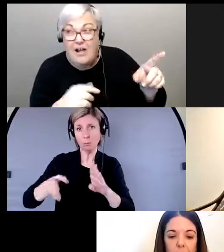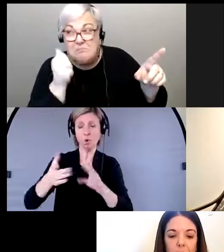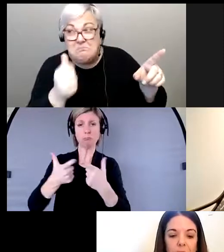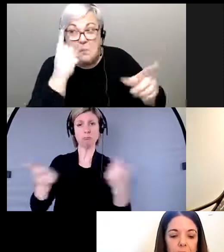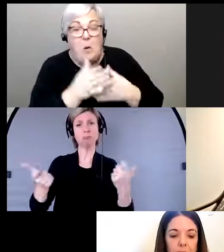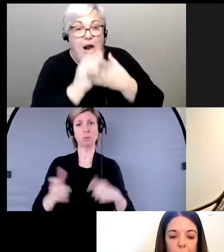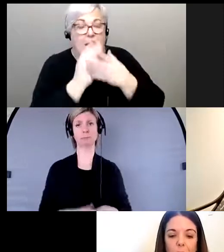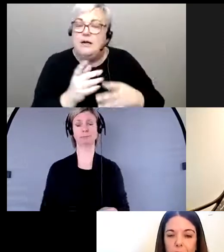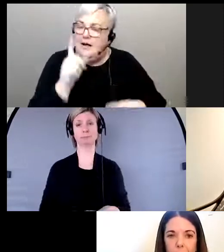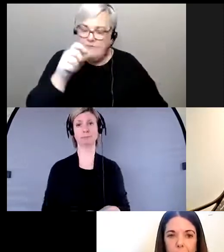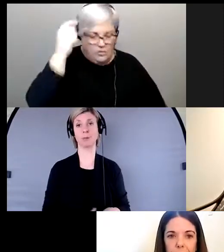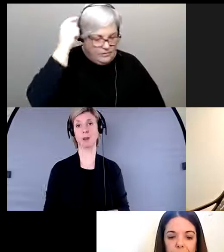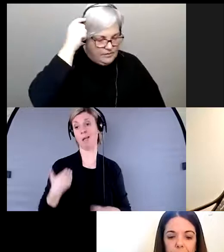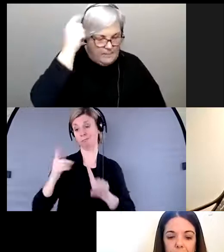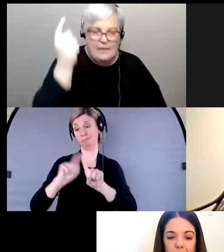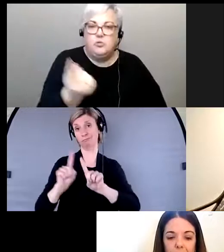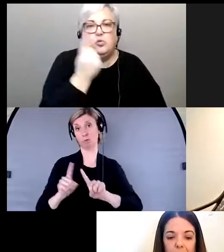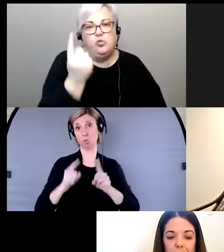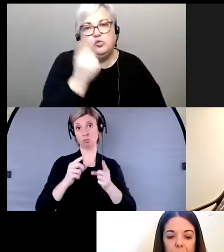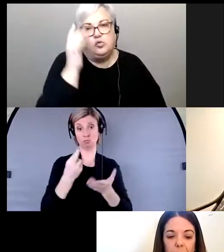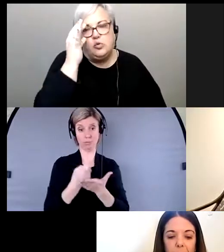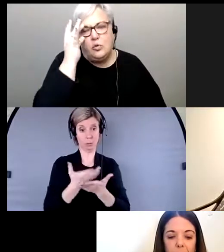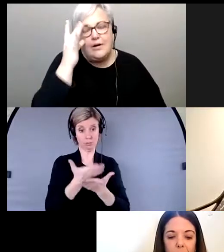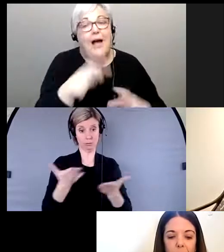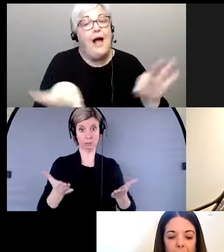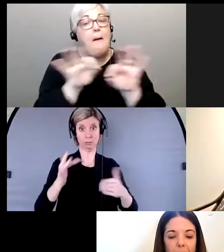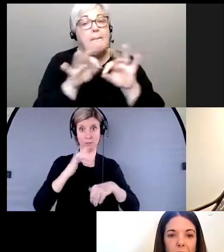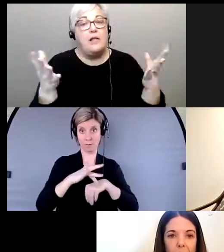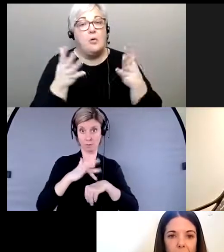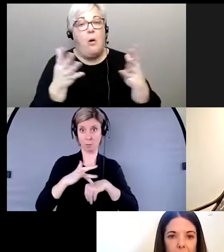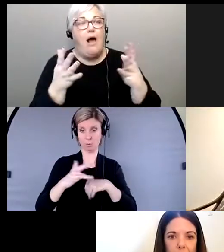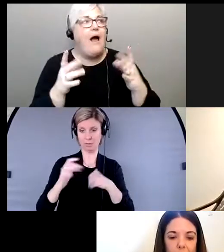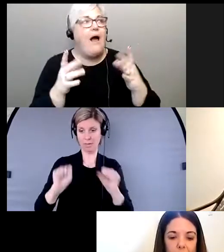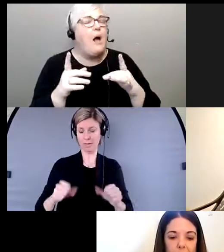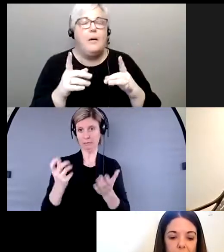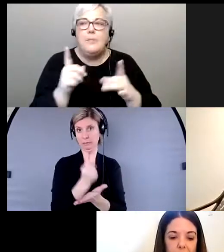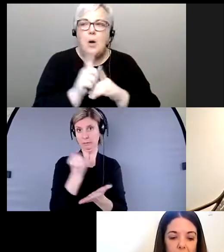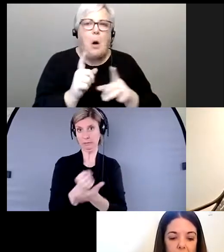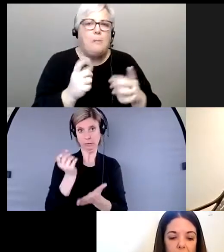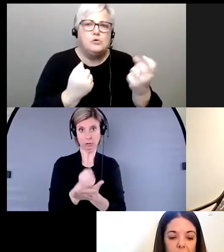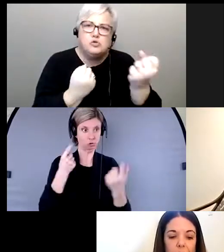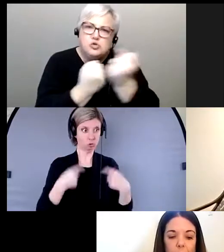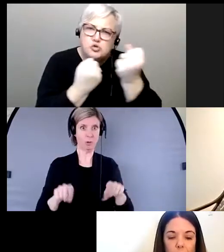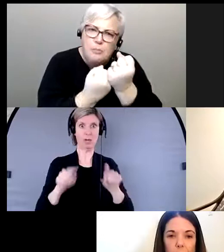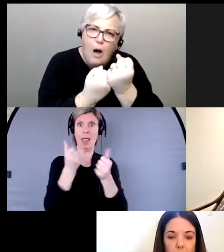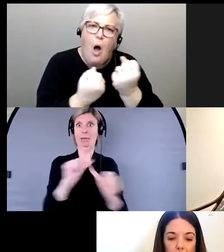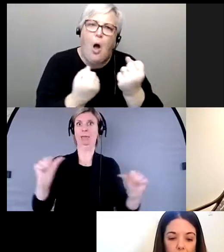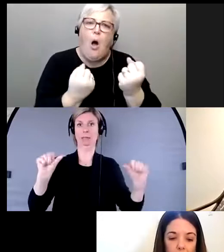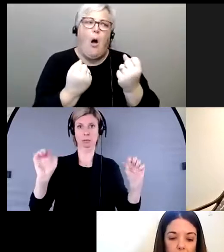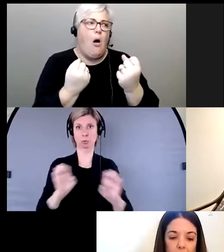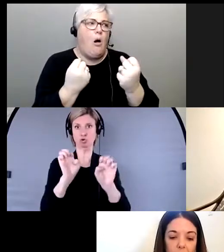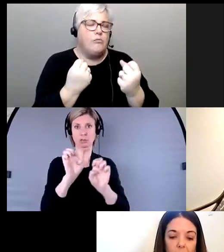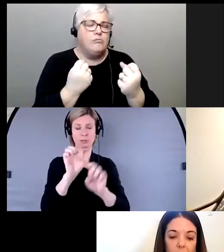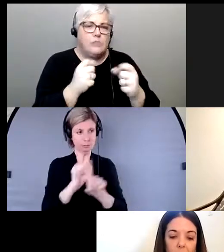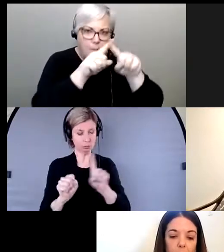C'est très important de garder ça en tête. Donc, je pense que ce qui est important aussi, c'est d'avoir des systèmes de support et d'appui qui sont très formels, qui sont